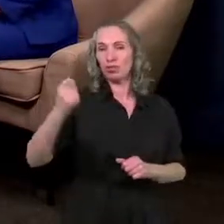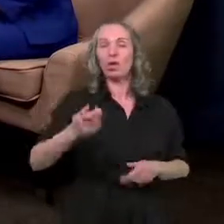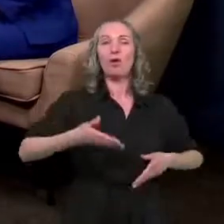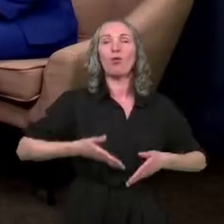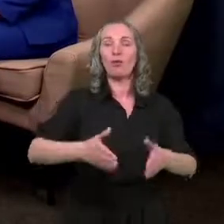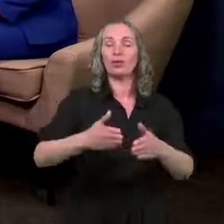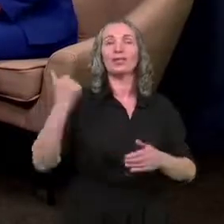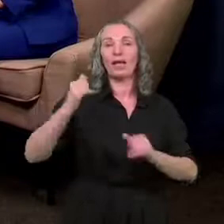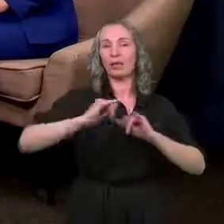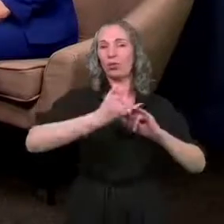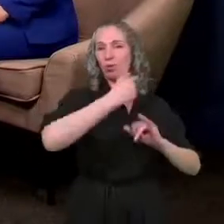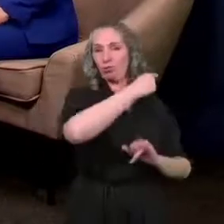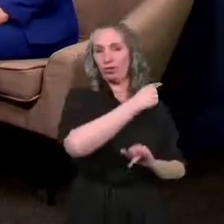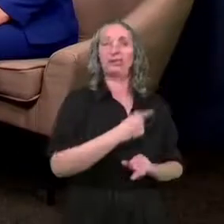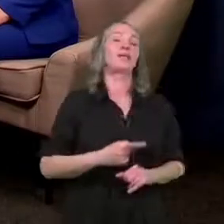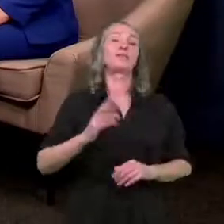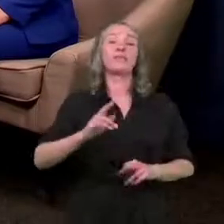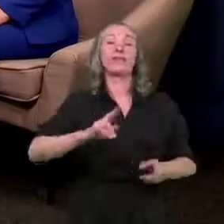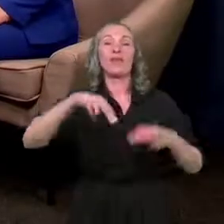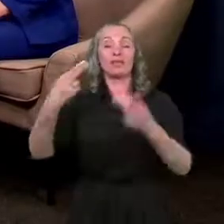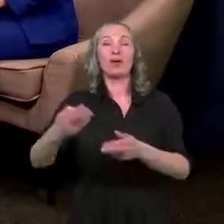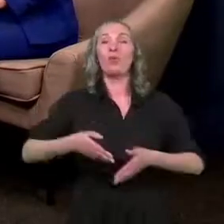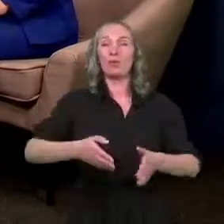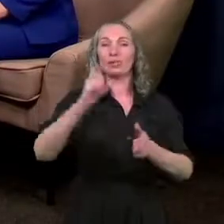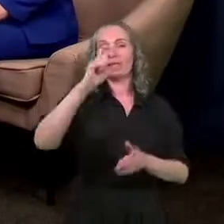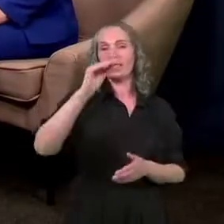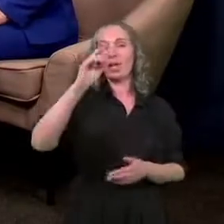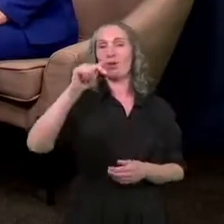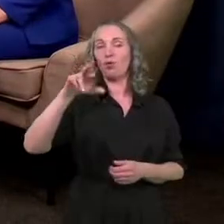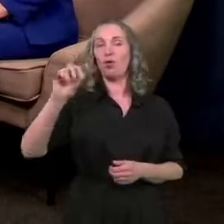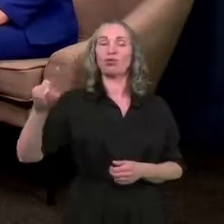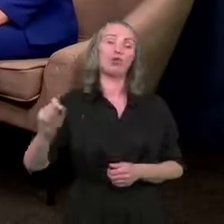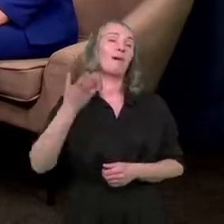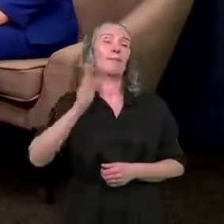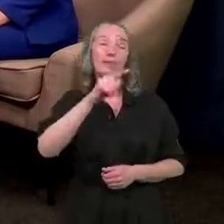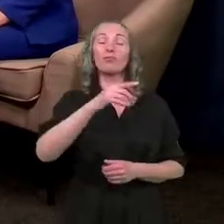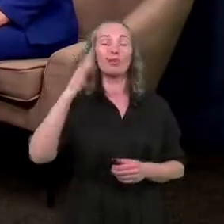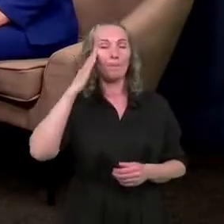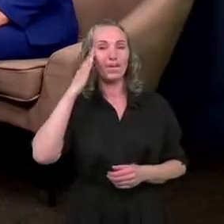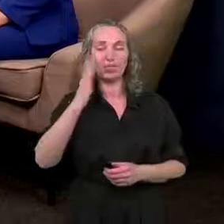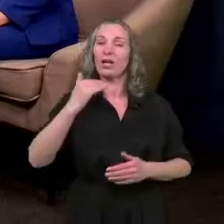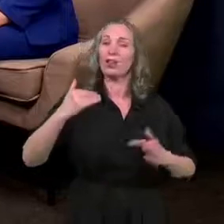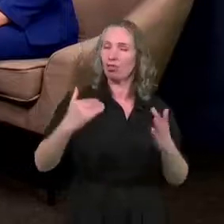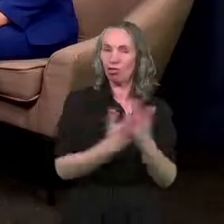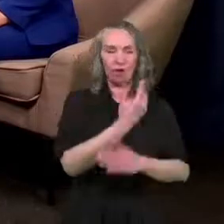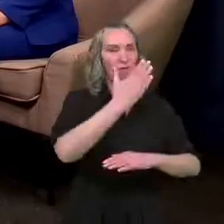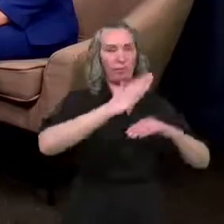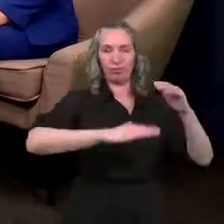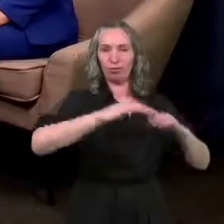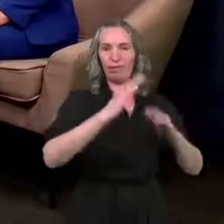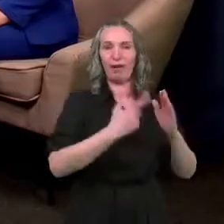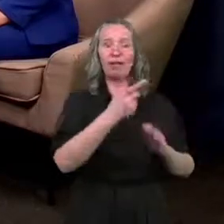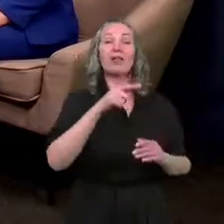ulicy Toruńskiej. Natomiast w przypadku ulicy Celulozowej będą to mieszkania nowo wybudowane.